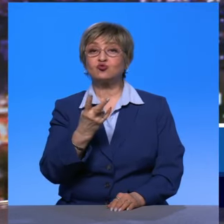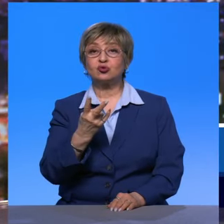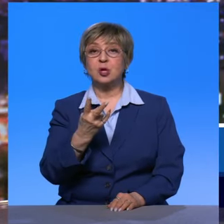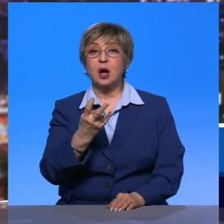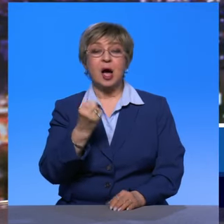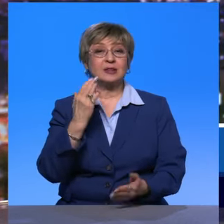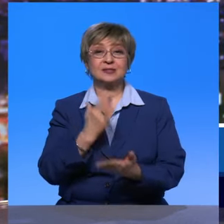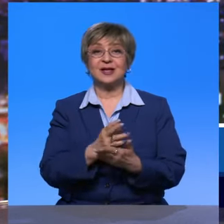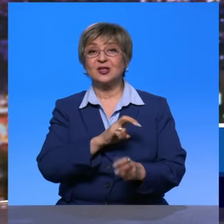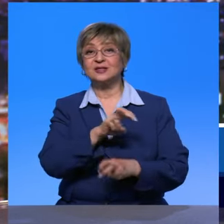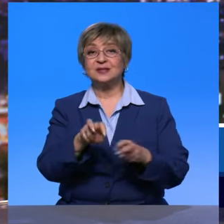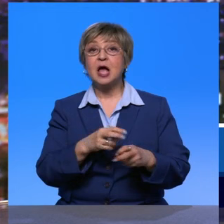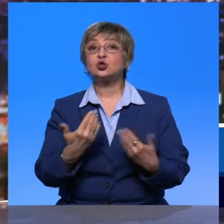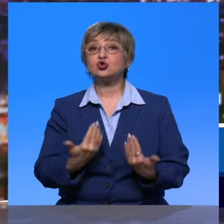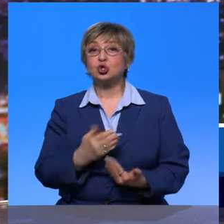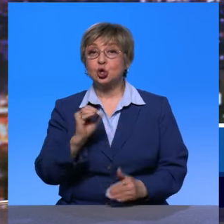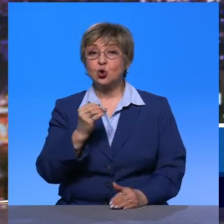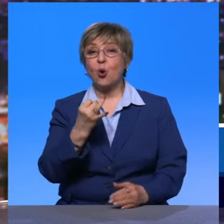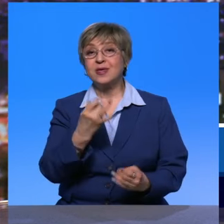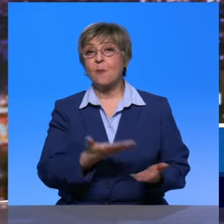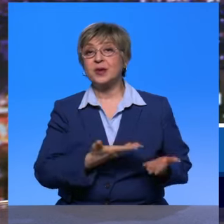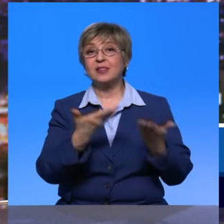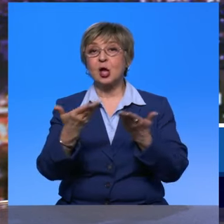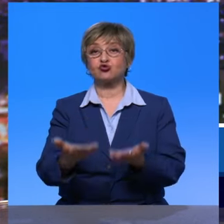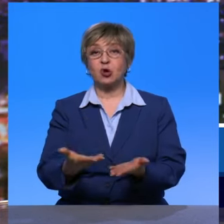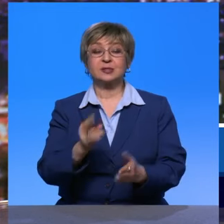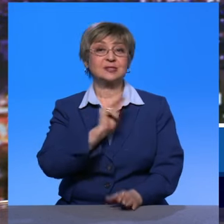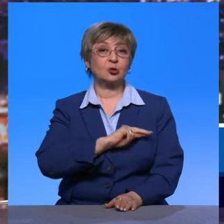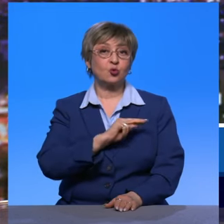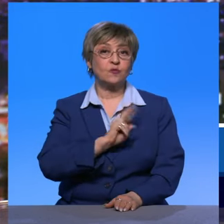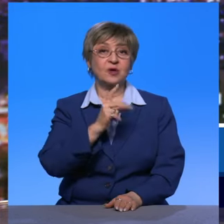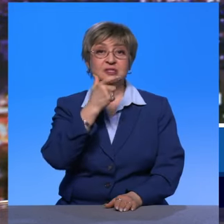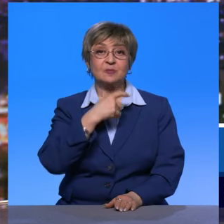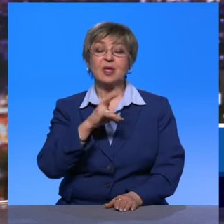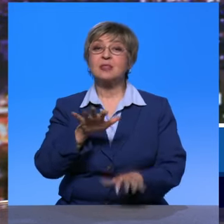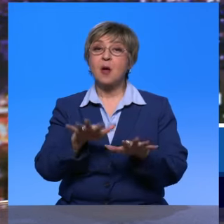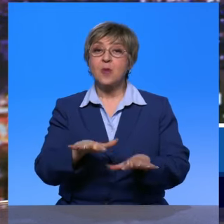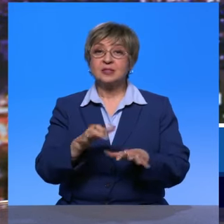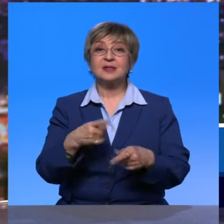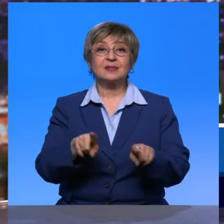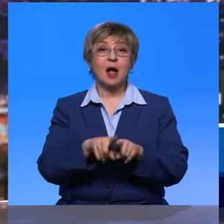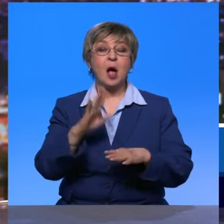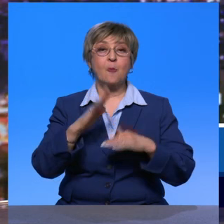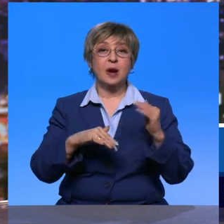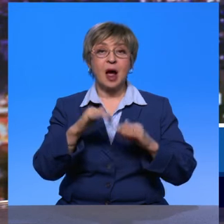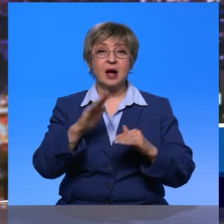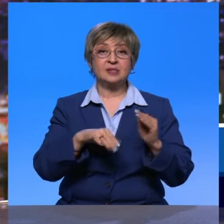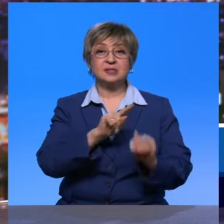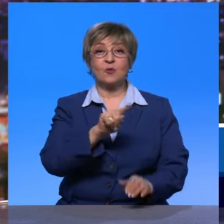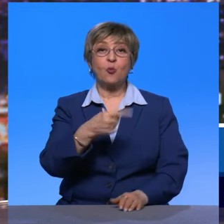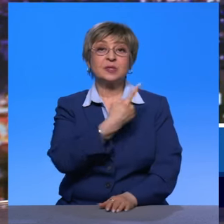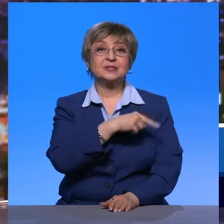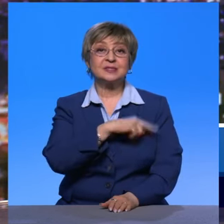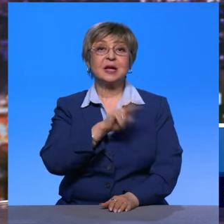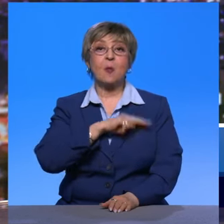искать какое-то жилье и приглашать сотрудников себе на место. И такая практика среди медицинских работников